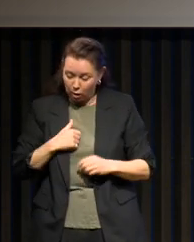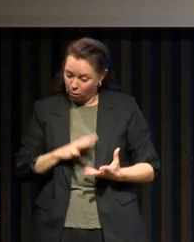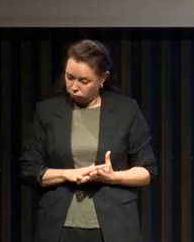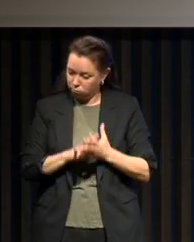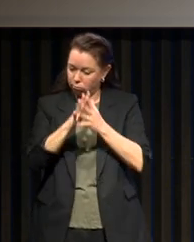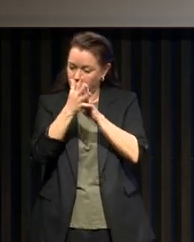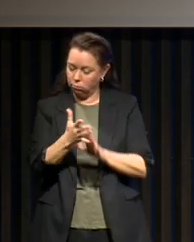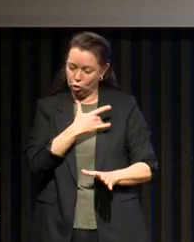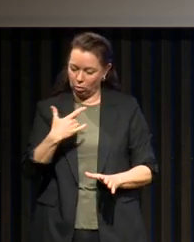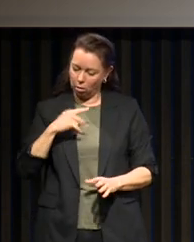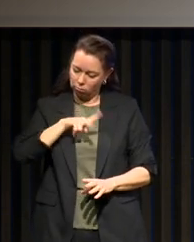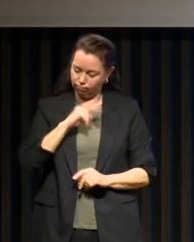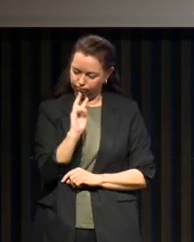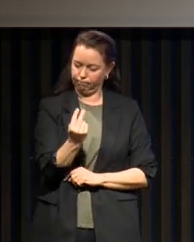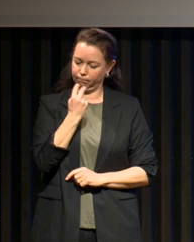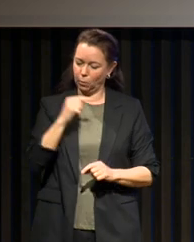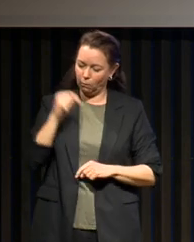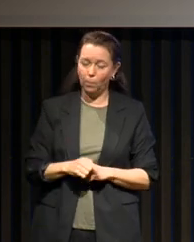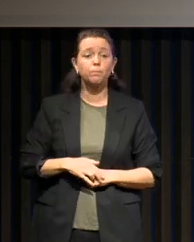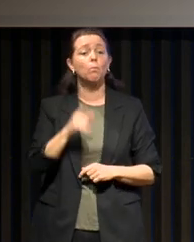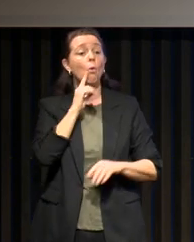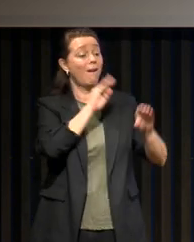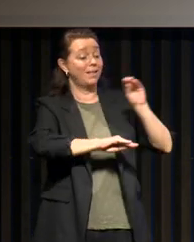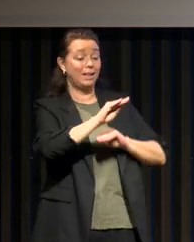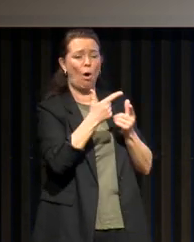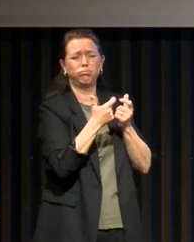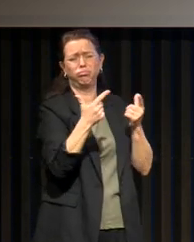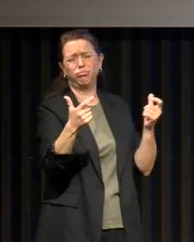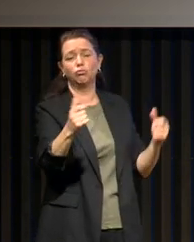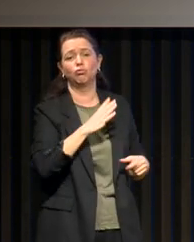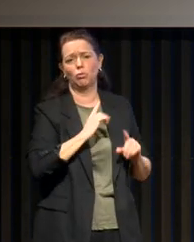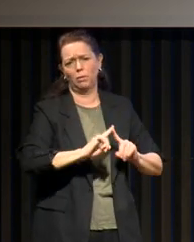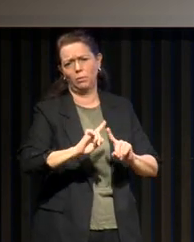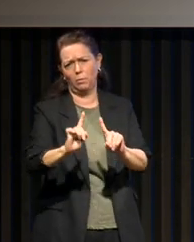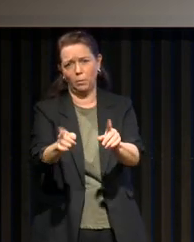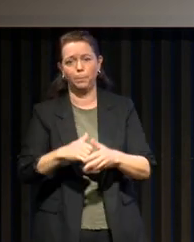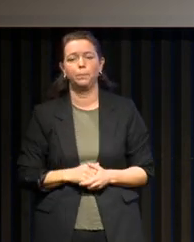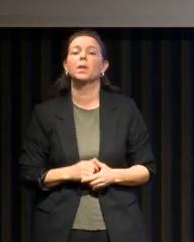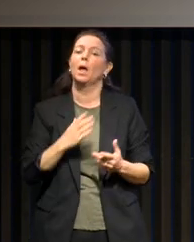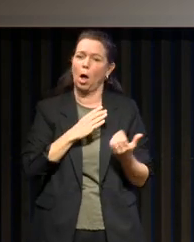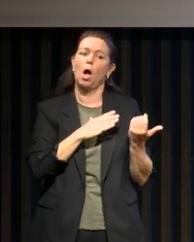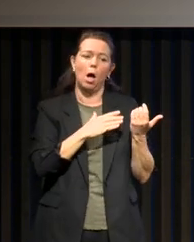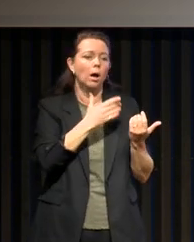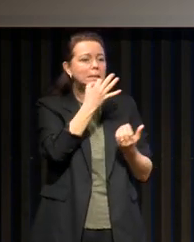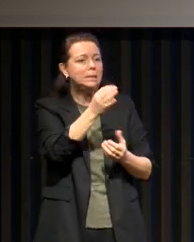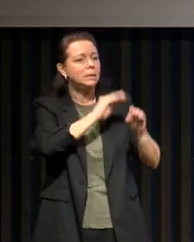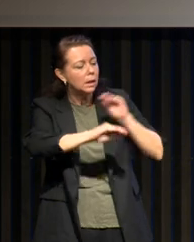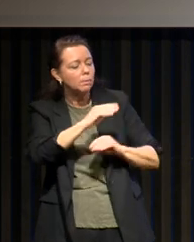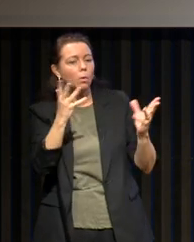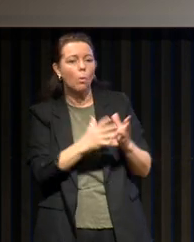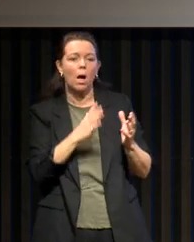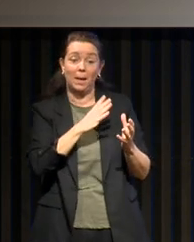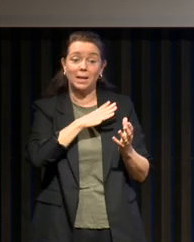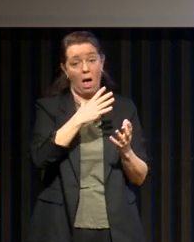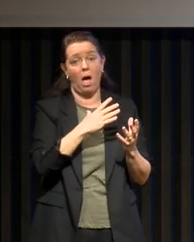santé ? Parce qu'il y a plein de traitements différents. Je vais les passer en revue, mais c'est pour qu'on puisse voir cette panoplie de